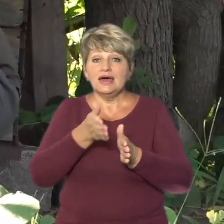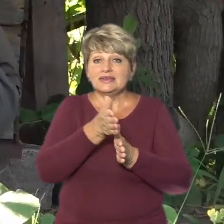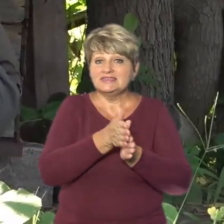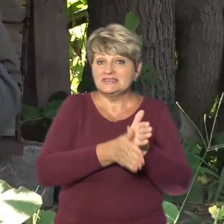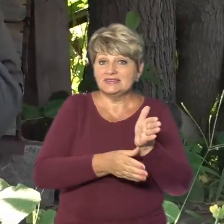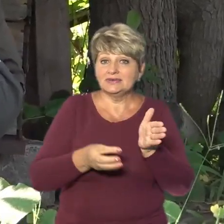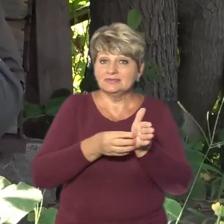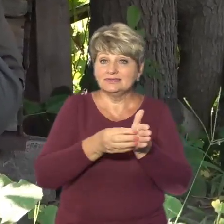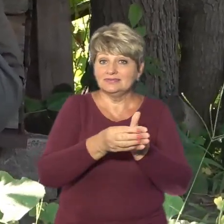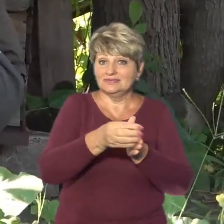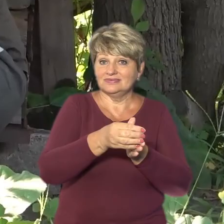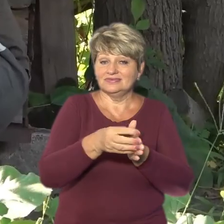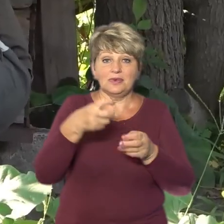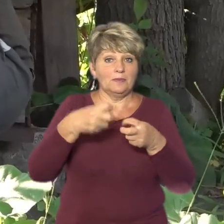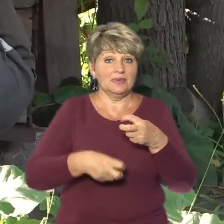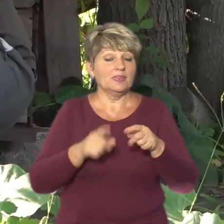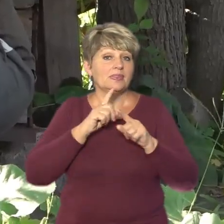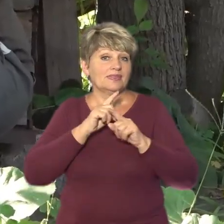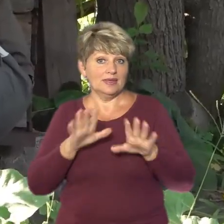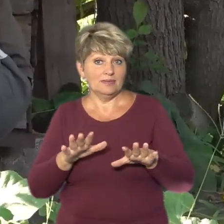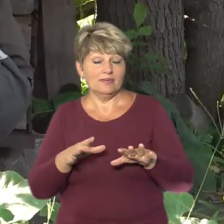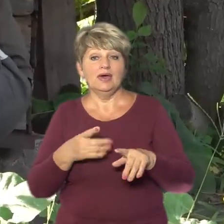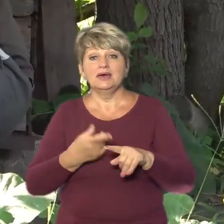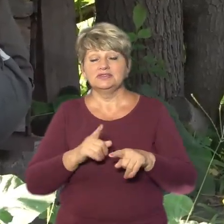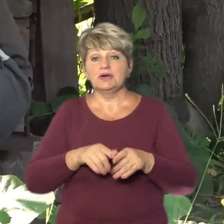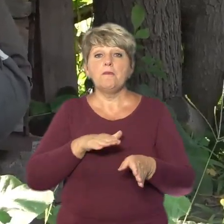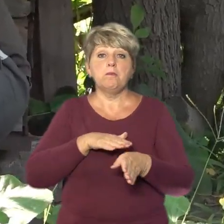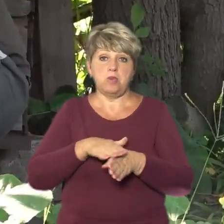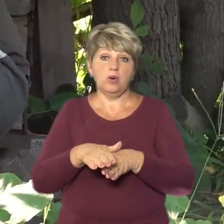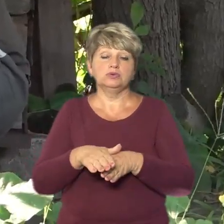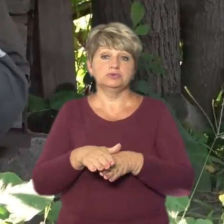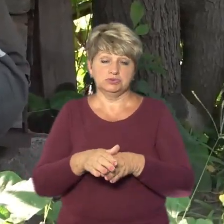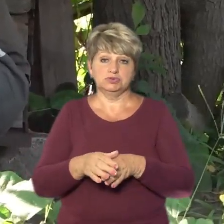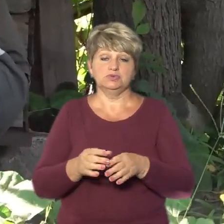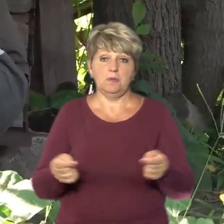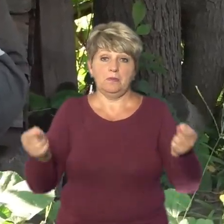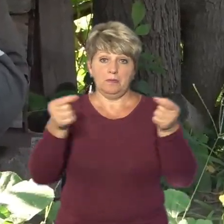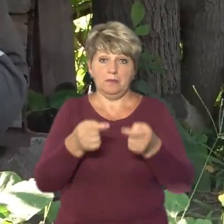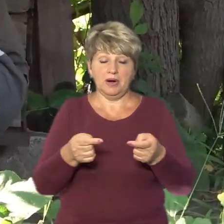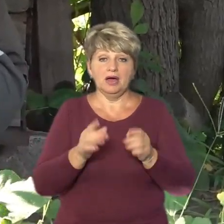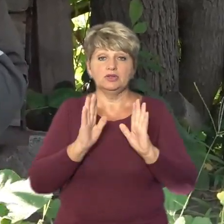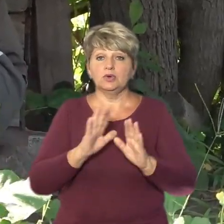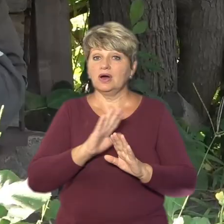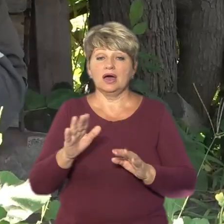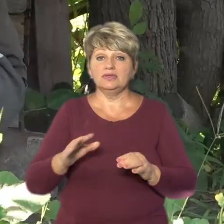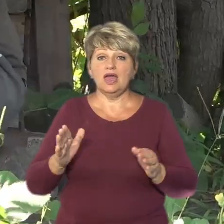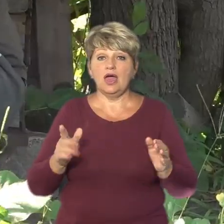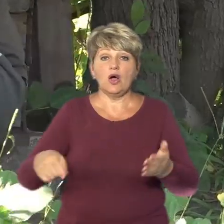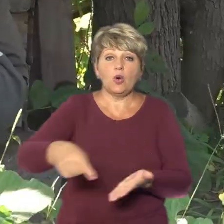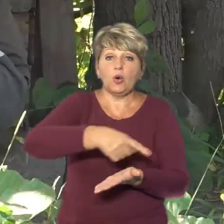не обірветься. Тобто це повністю якби стандартна дуплянка, тільки вона не кругла, квадратна.